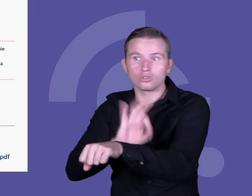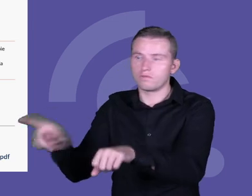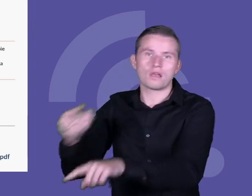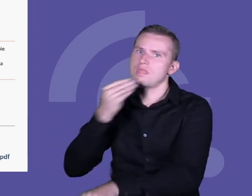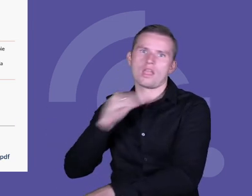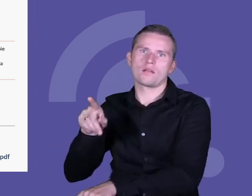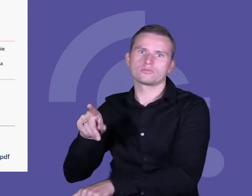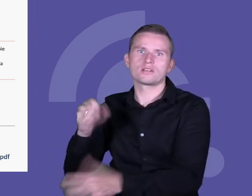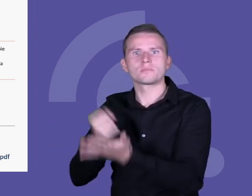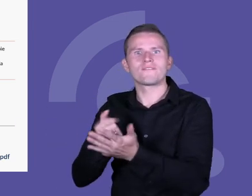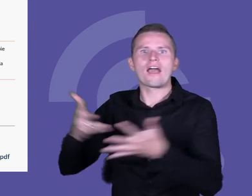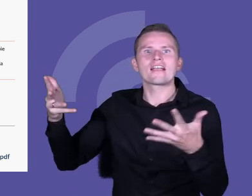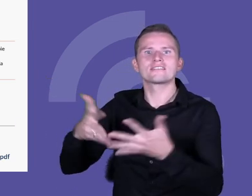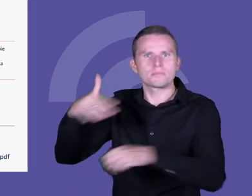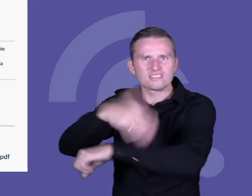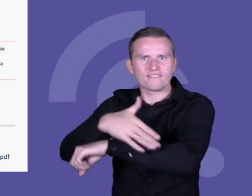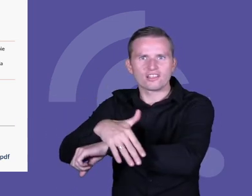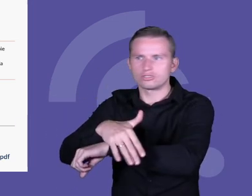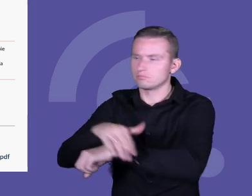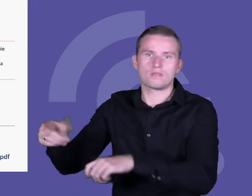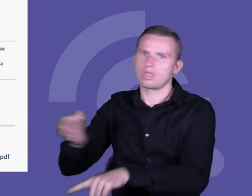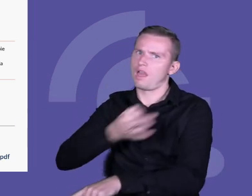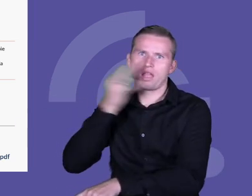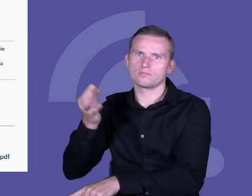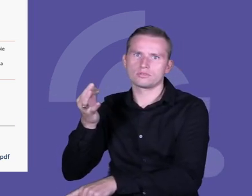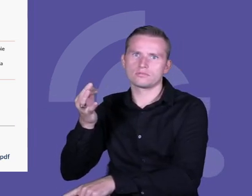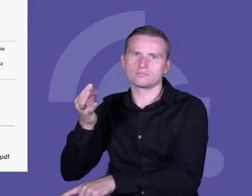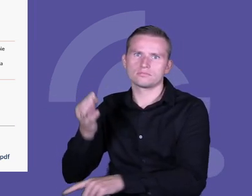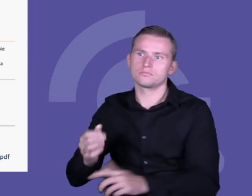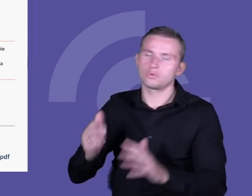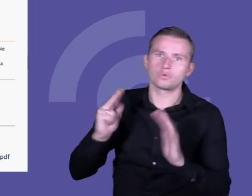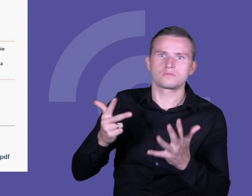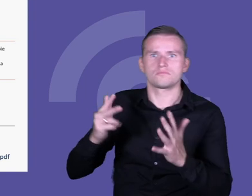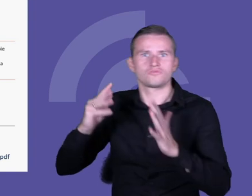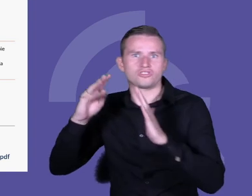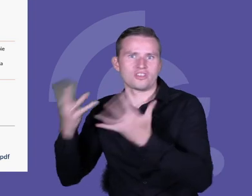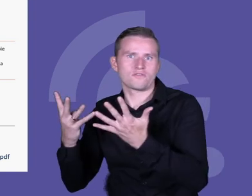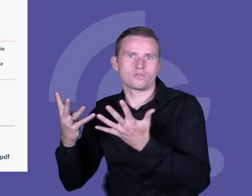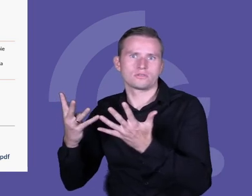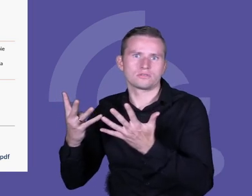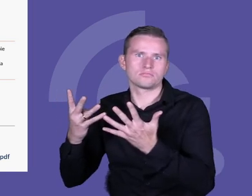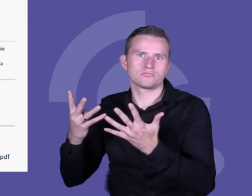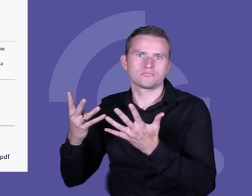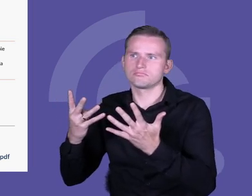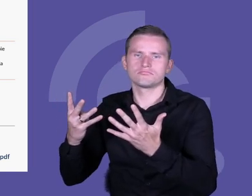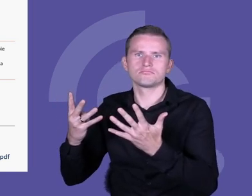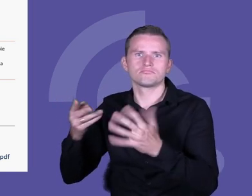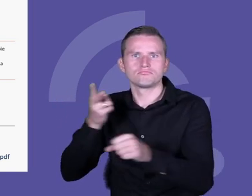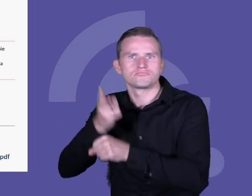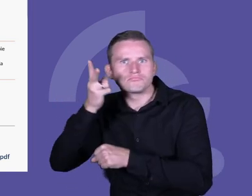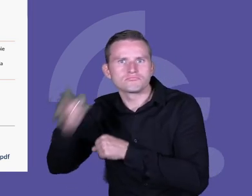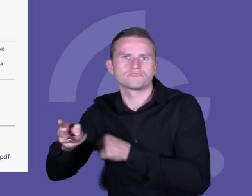wyniki egzaminów zewnętrznych. Wszystkie dzieciaki były na ósmym, dziewiątym staninie. Dostały się do wszystkich tych szkół, które,